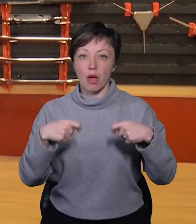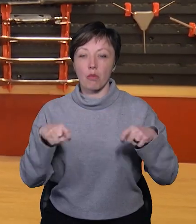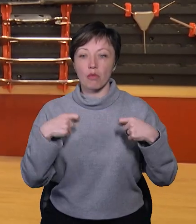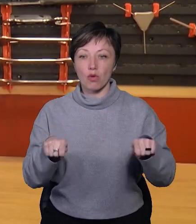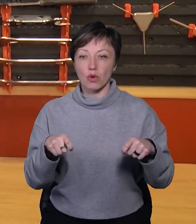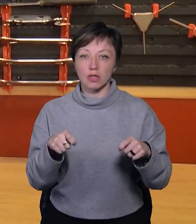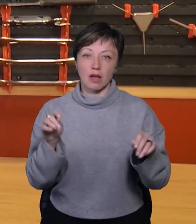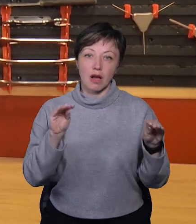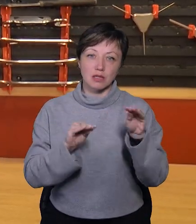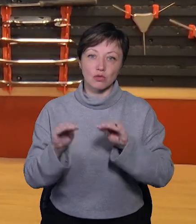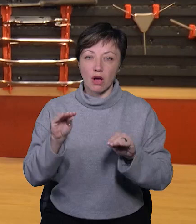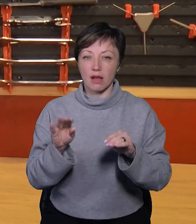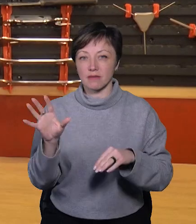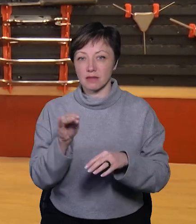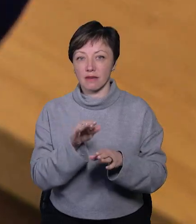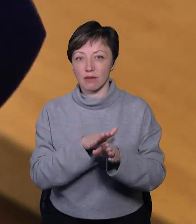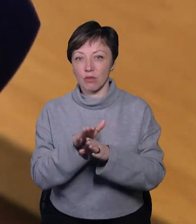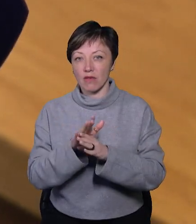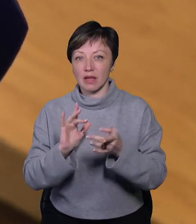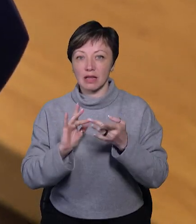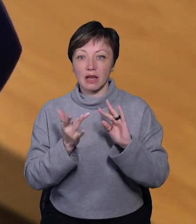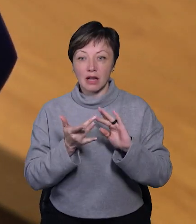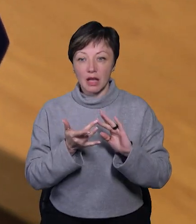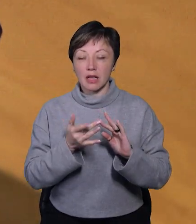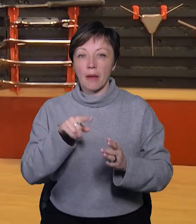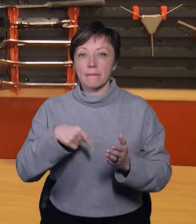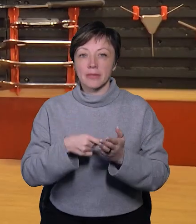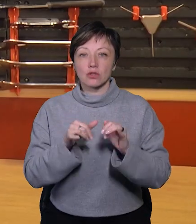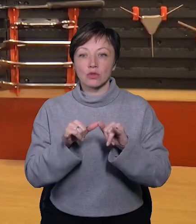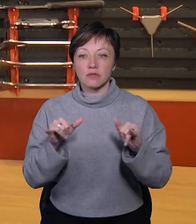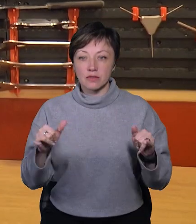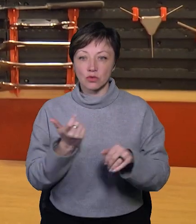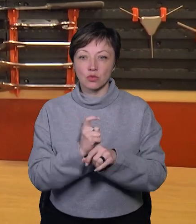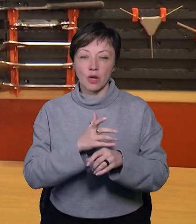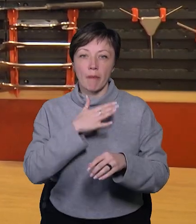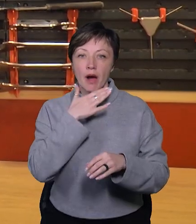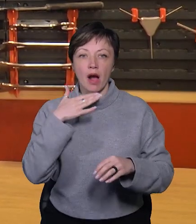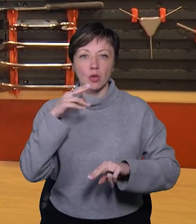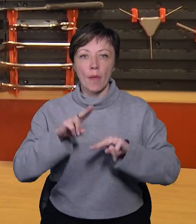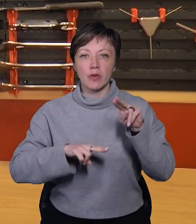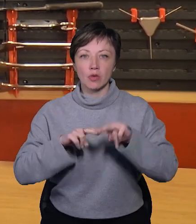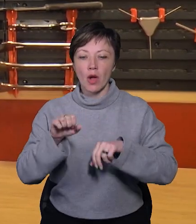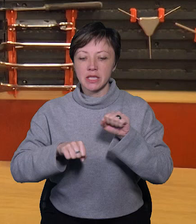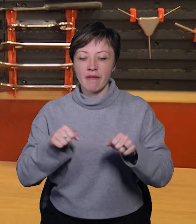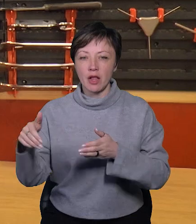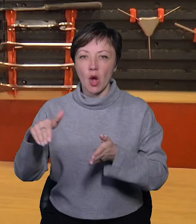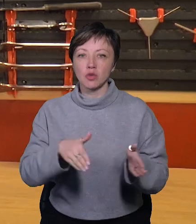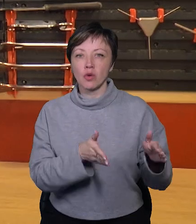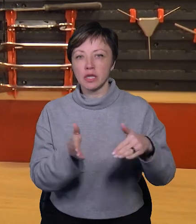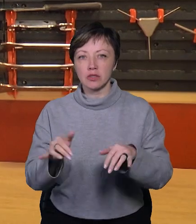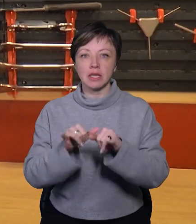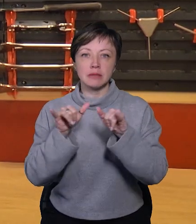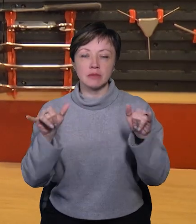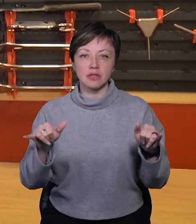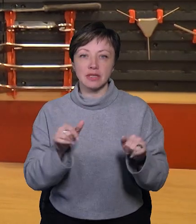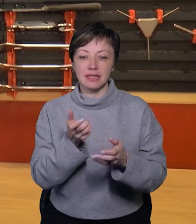аксесуарів. Це все відбувалося через інтернет-мережу. Місто розвивається, дуже багато будується велодоріжок, збільшується кількість